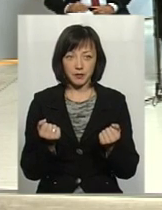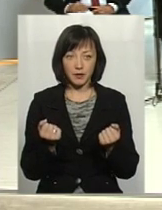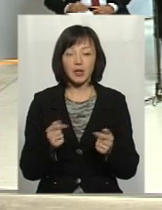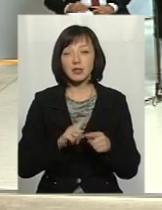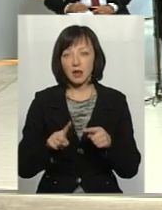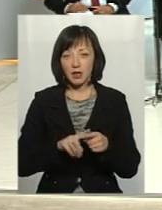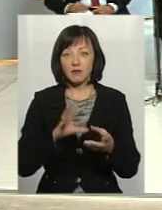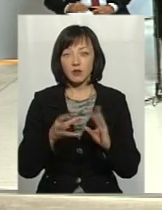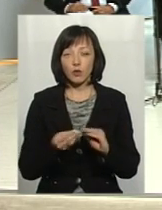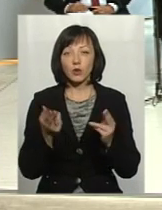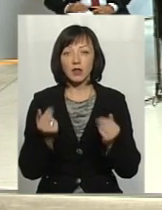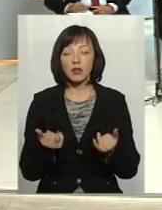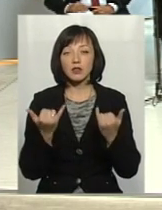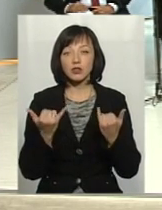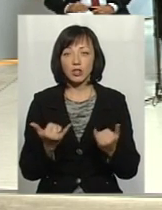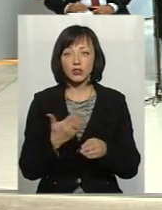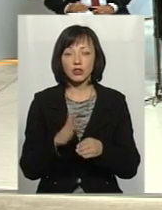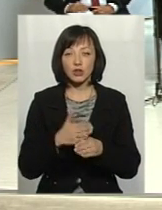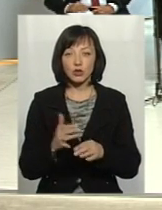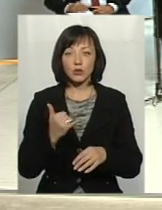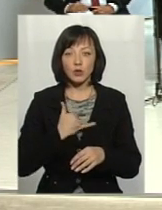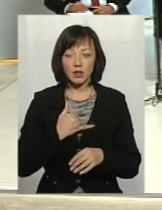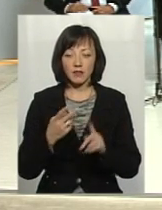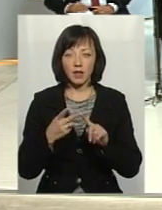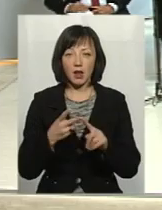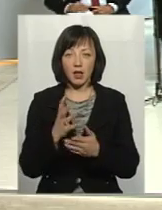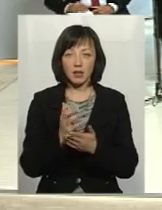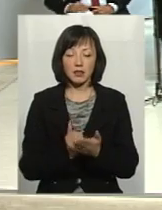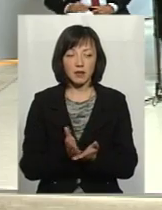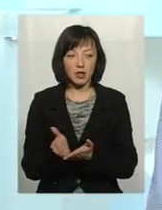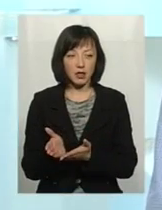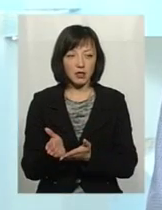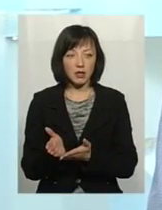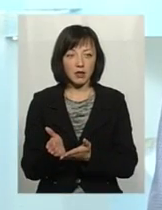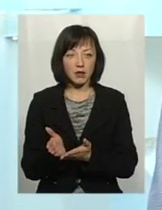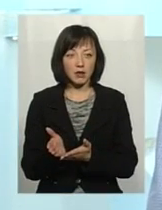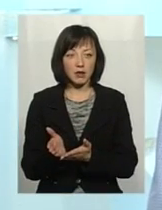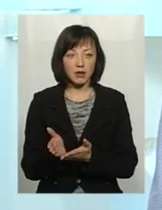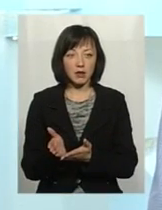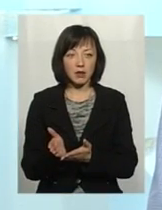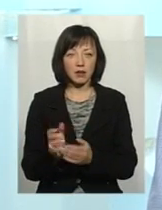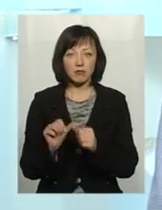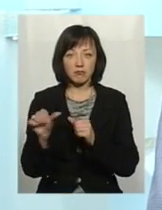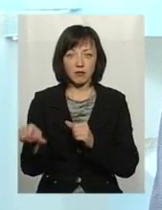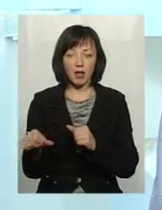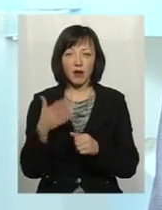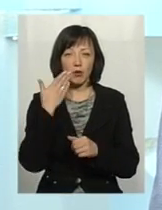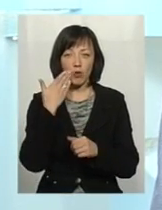Ну, скоріше всього, так. Зараз частично у нас вторя резервна линія виведена в легкий ремонт.